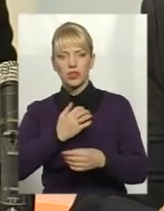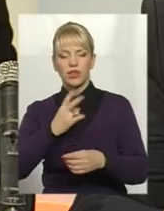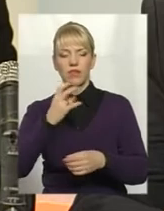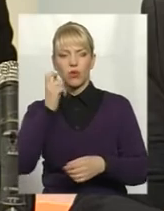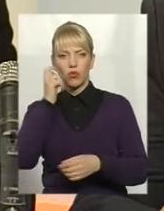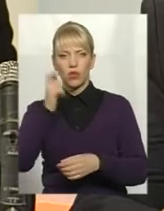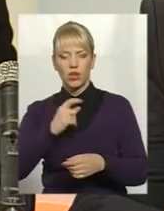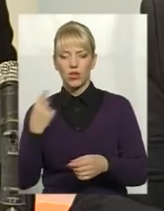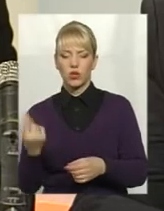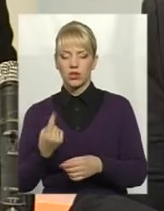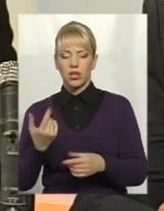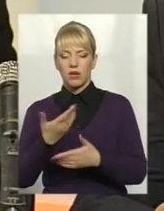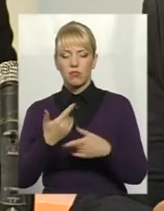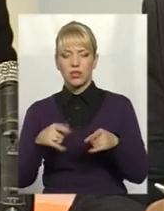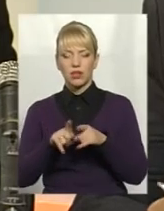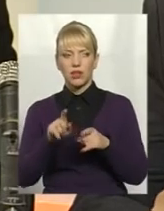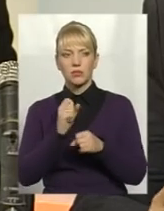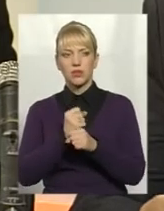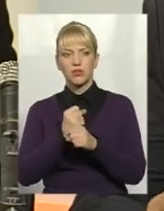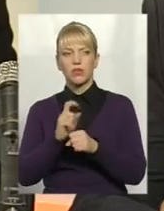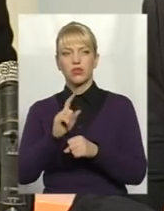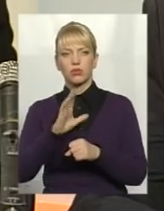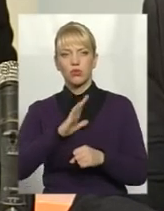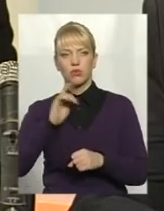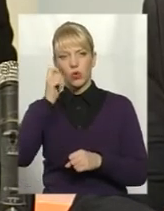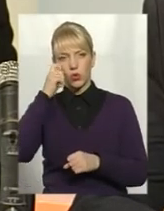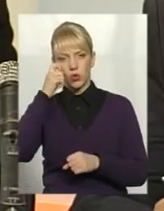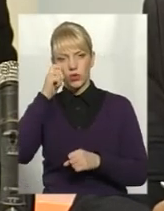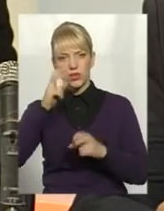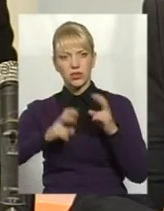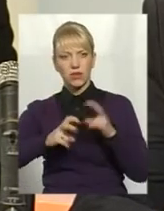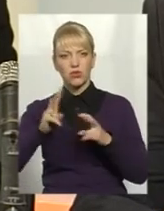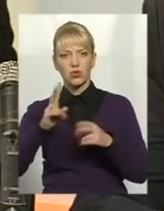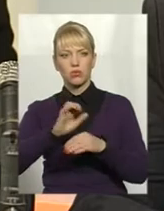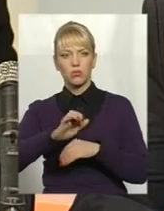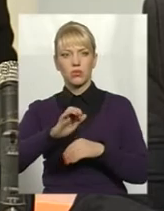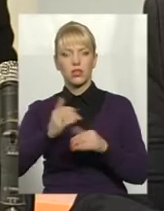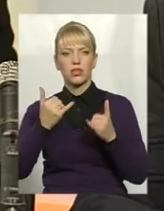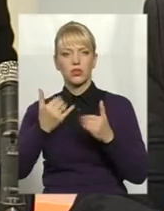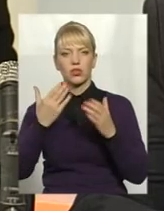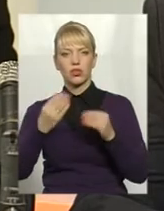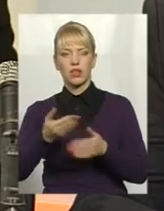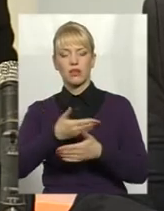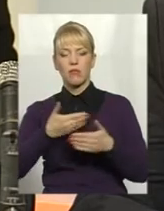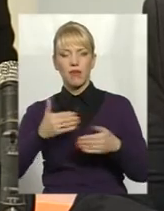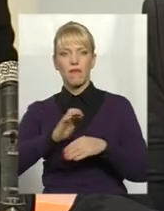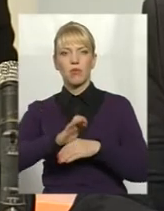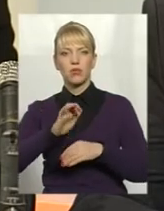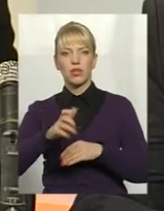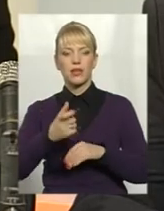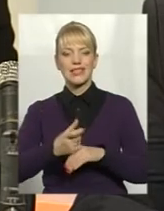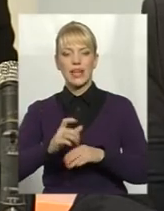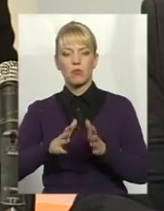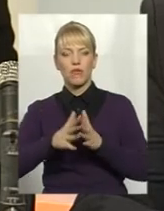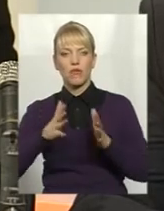спрацювали так, що і був луцький завод, який випускав, а ми на сьогоднішній день випускаємо саму велику